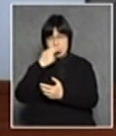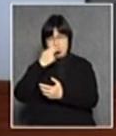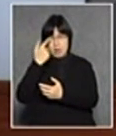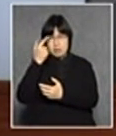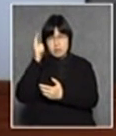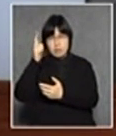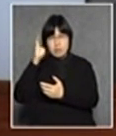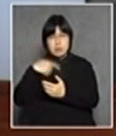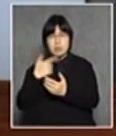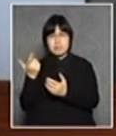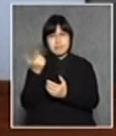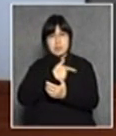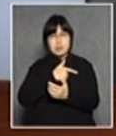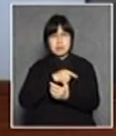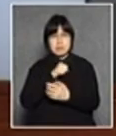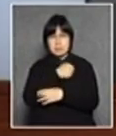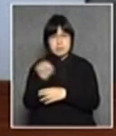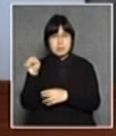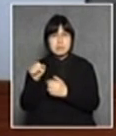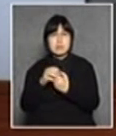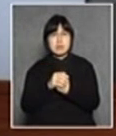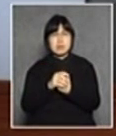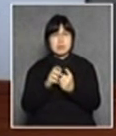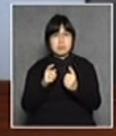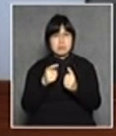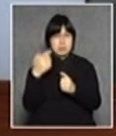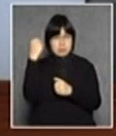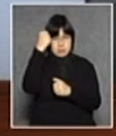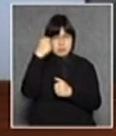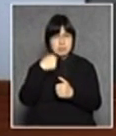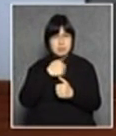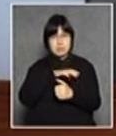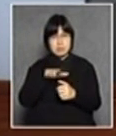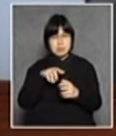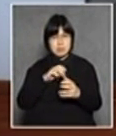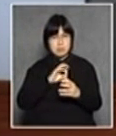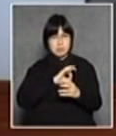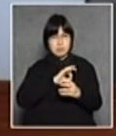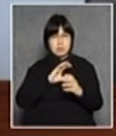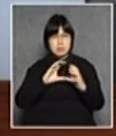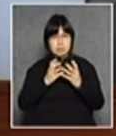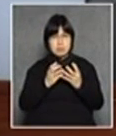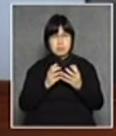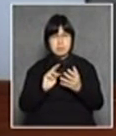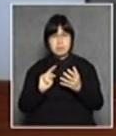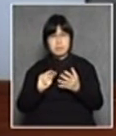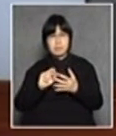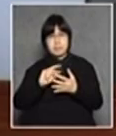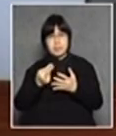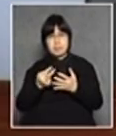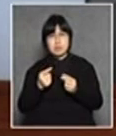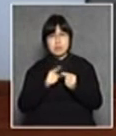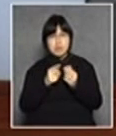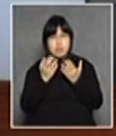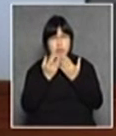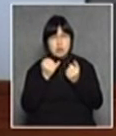不會答應的主席我們的議會淪落到一個中學三辯論